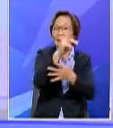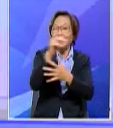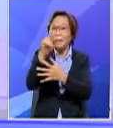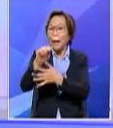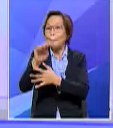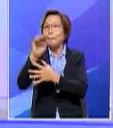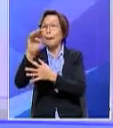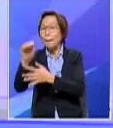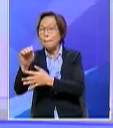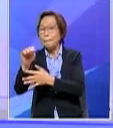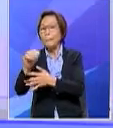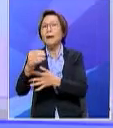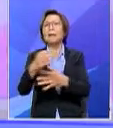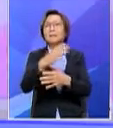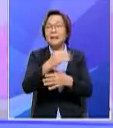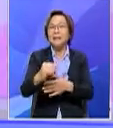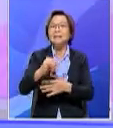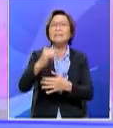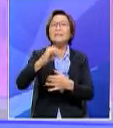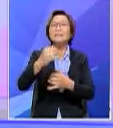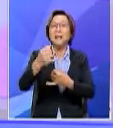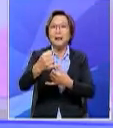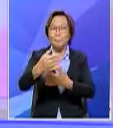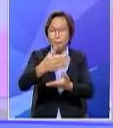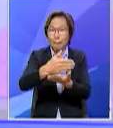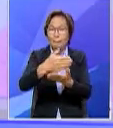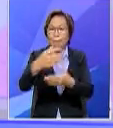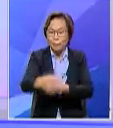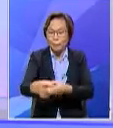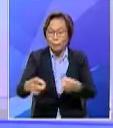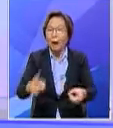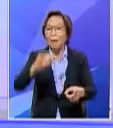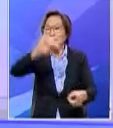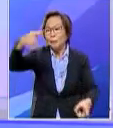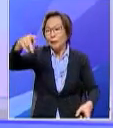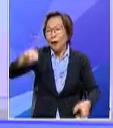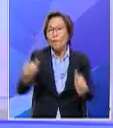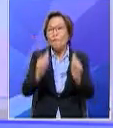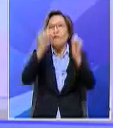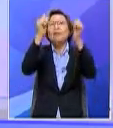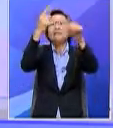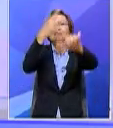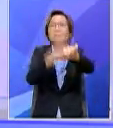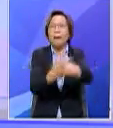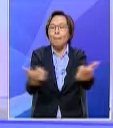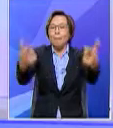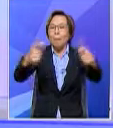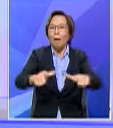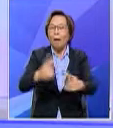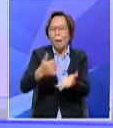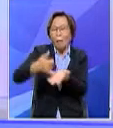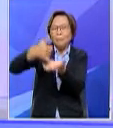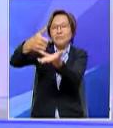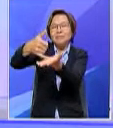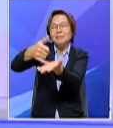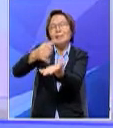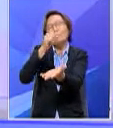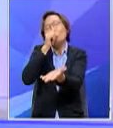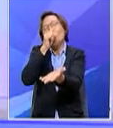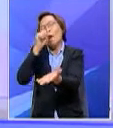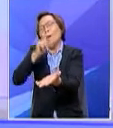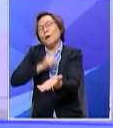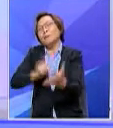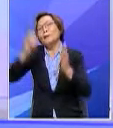bahagian agama Jabatan Perdana Menteri akan berlangsung buat pertama kalinya Anugrah Nasyid